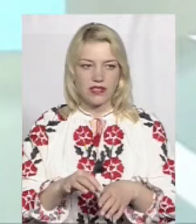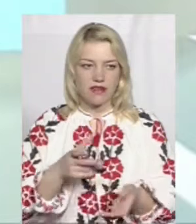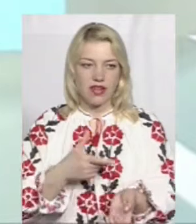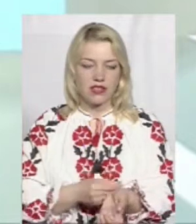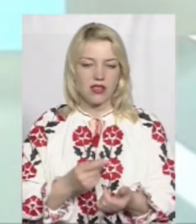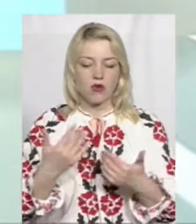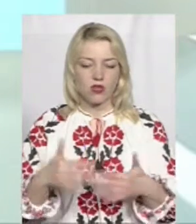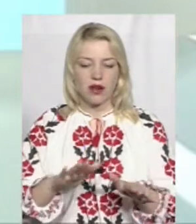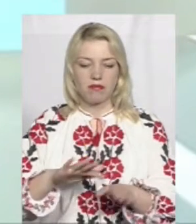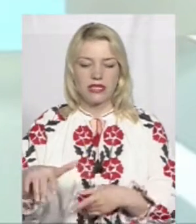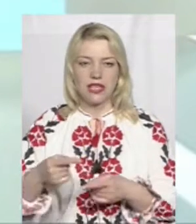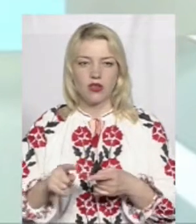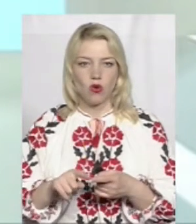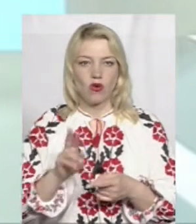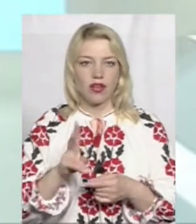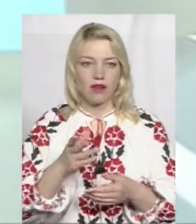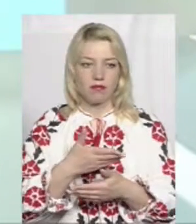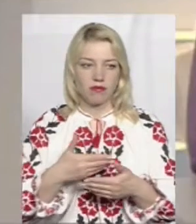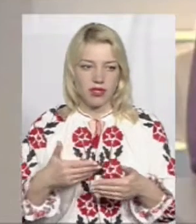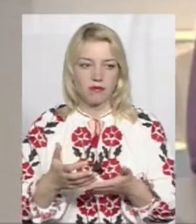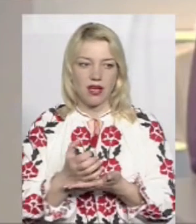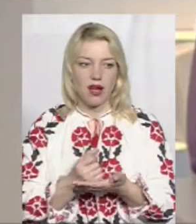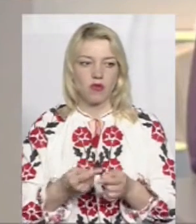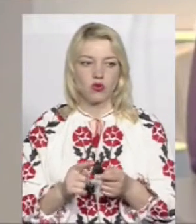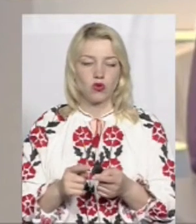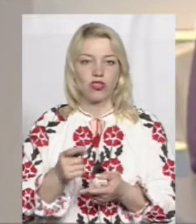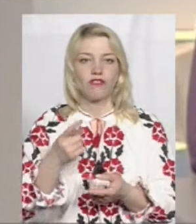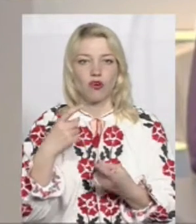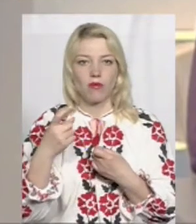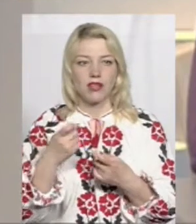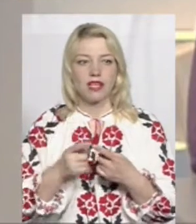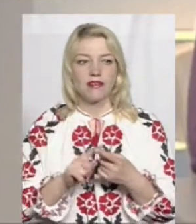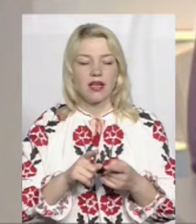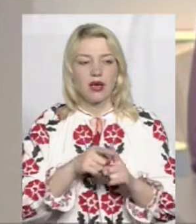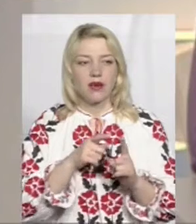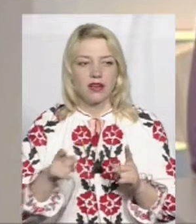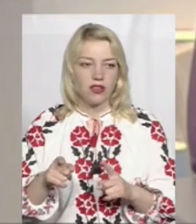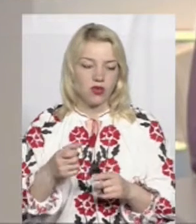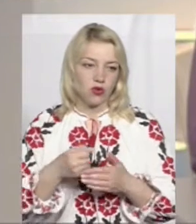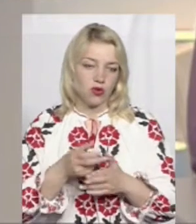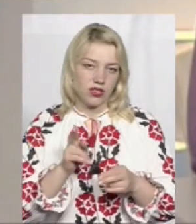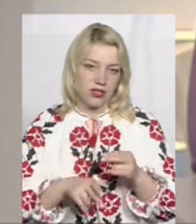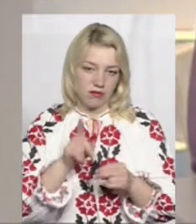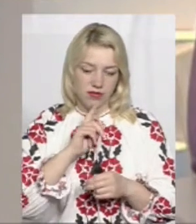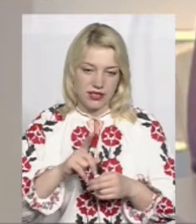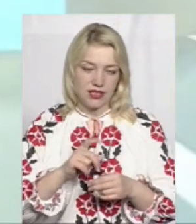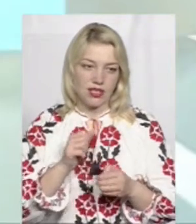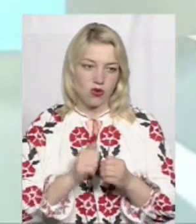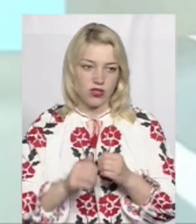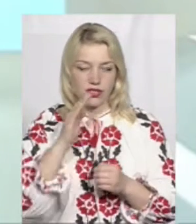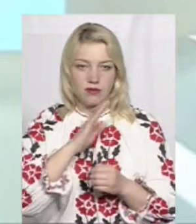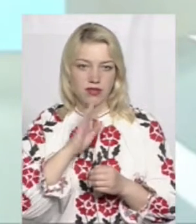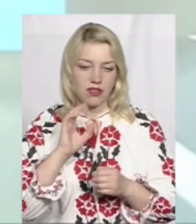після того, як ми зберемо цю інформацію, але і в цей період до кінця місяця кожен із батьків за місцем